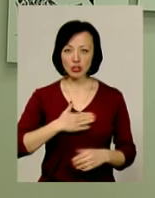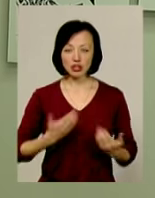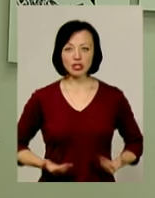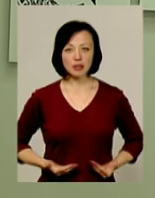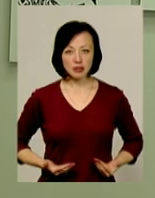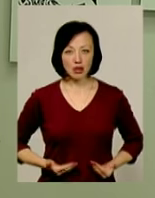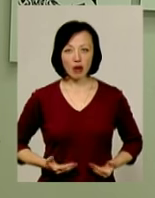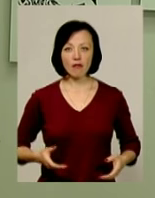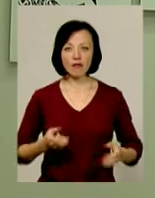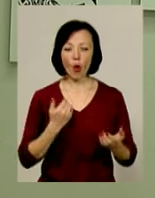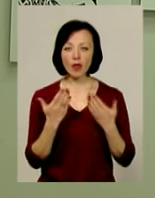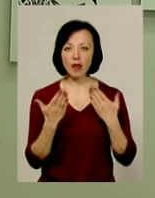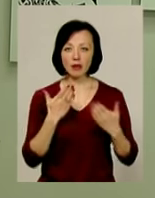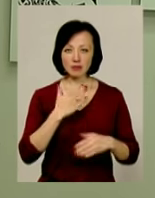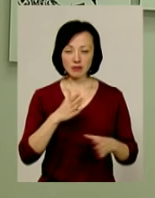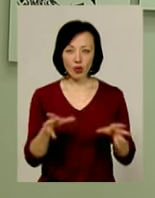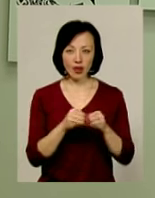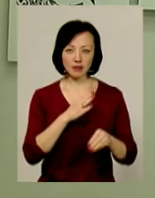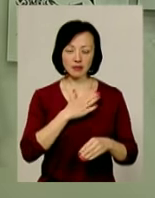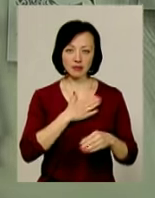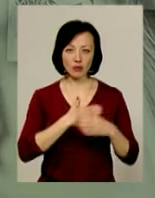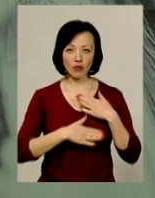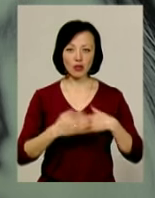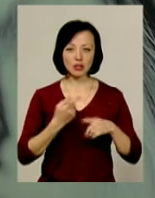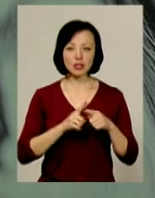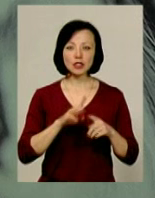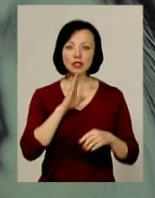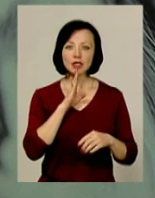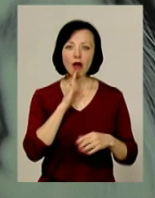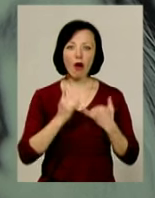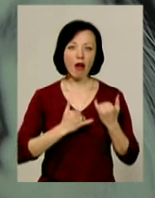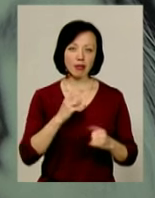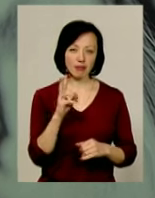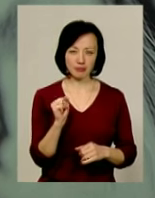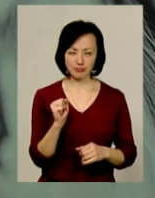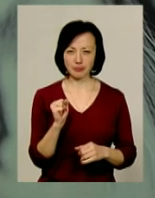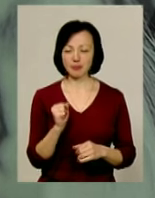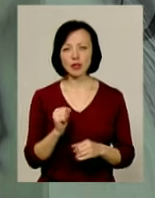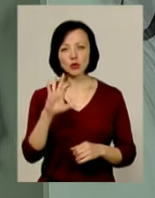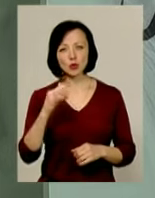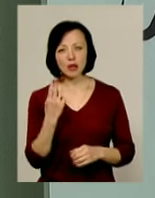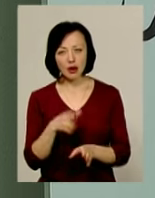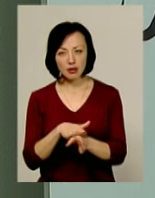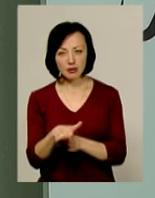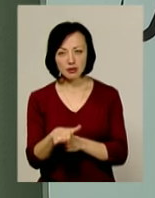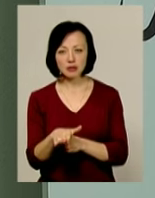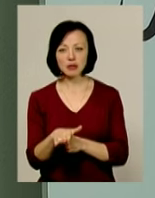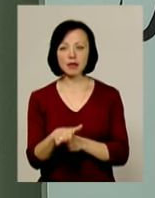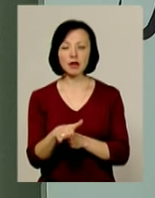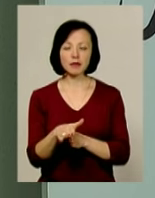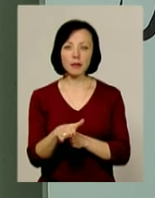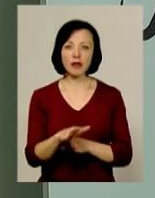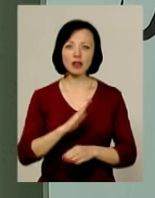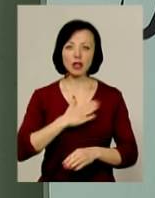побуті, життя в контакті з задоволенням. Ми назвали це життя жінки-коханка. Це наша соціальна реалізація, життя жінки як партнера,